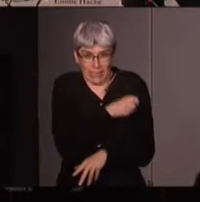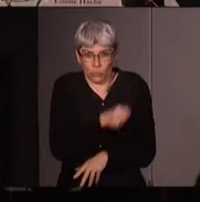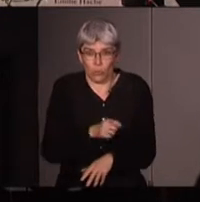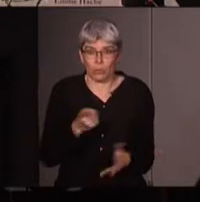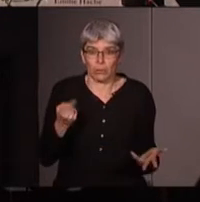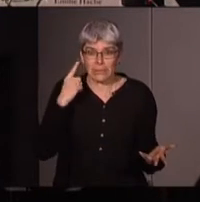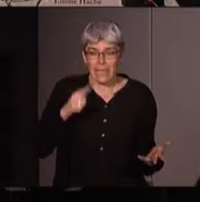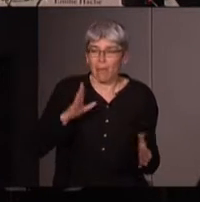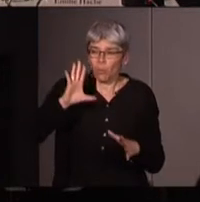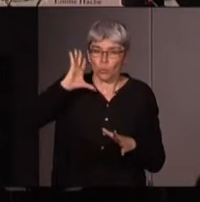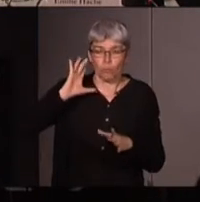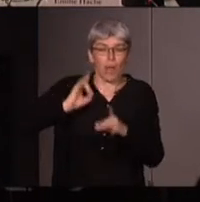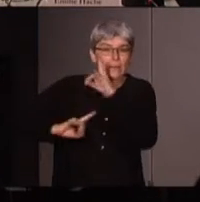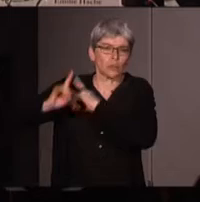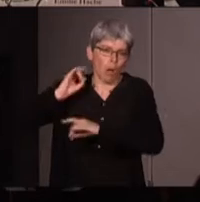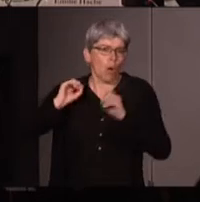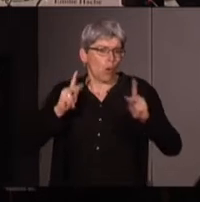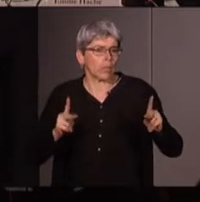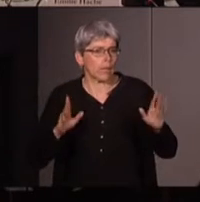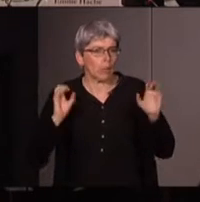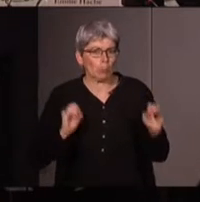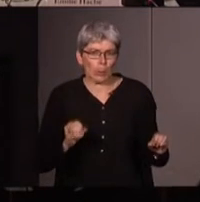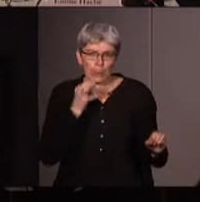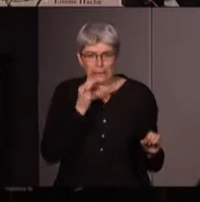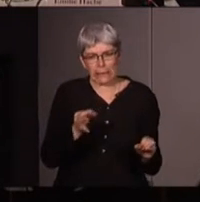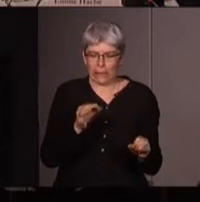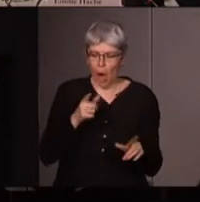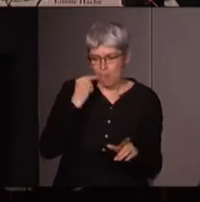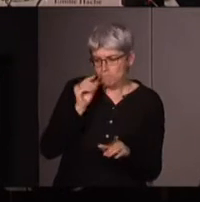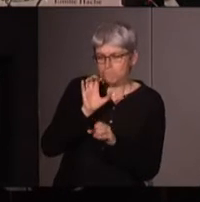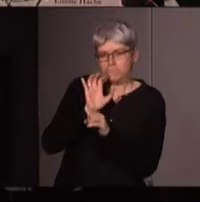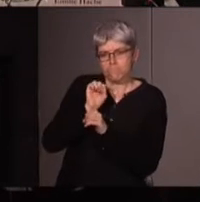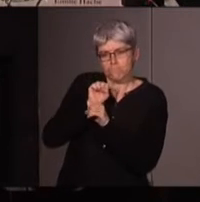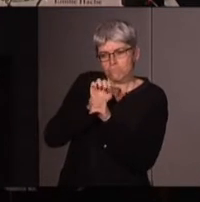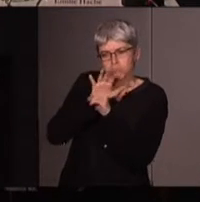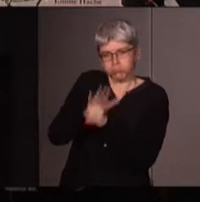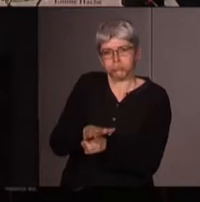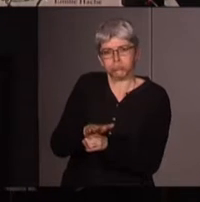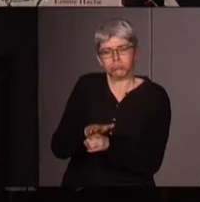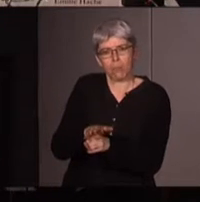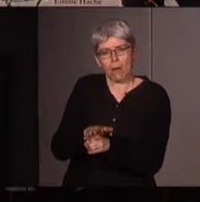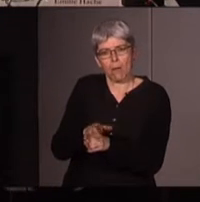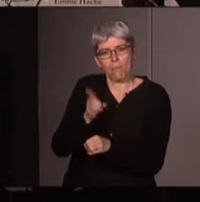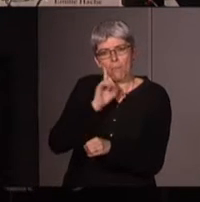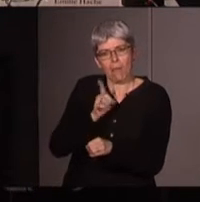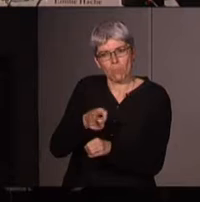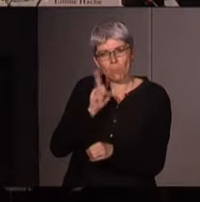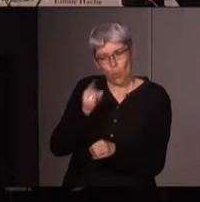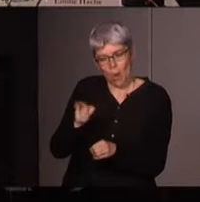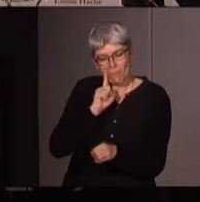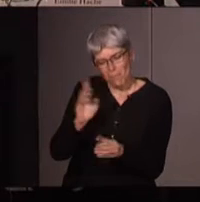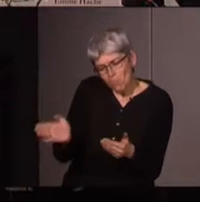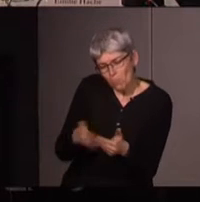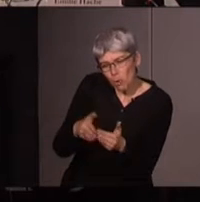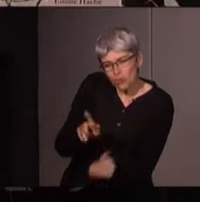historique on aurait pu justifier un certain nombre de rapports de domination à l'égard des femmes en raison de leur proximité avec la